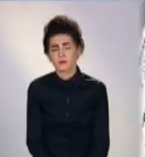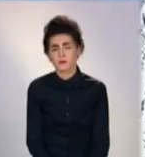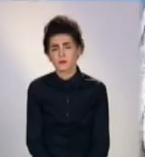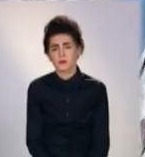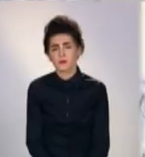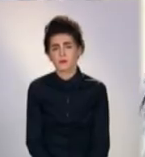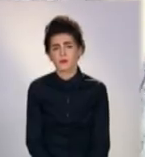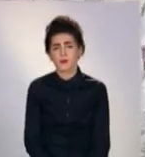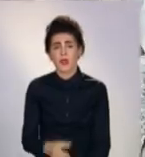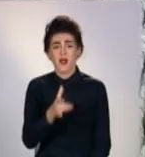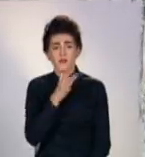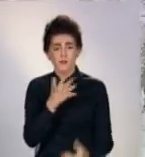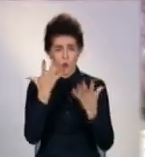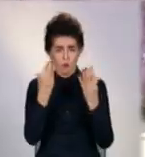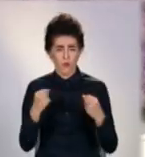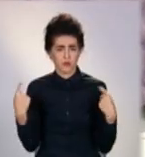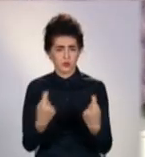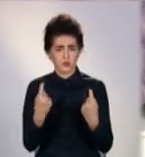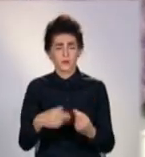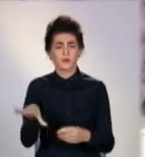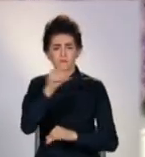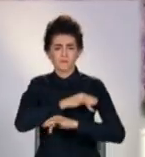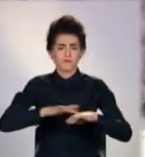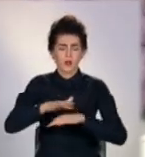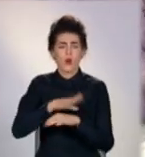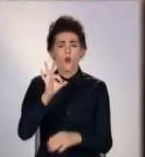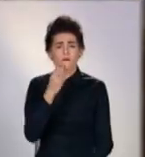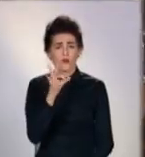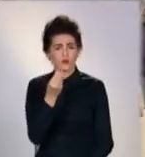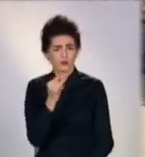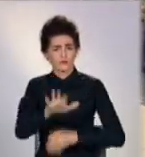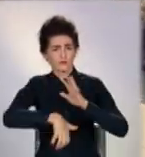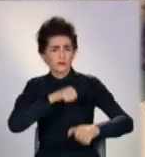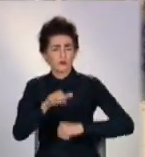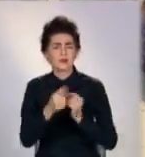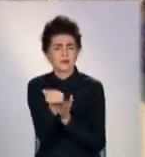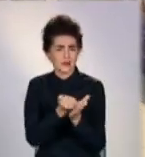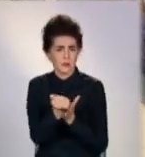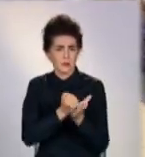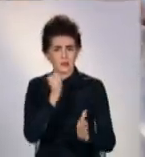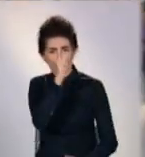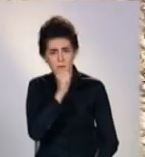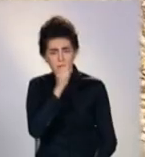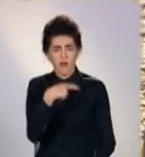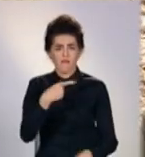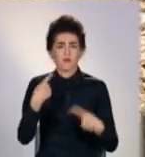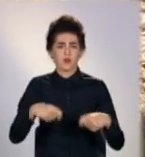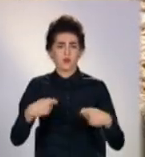У будні на ринках Покровська людно. Олочі містяни беруть ухочі, бо ними запасаються на зиму, говорять продавці.